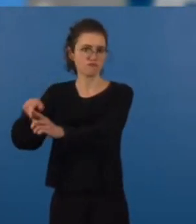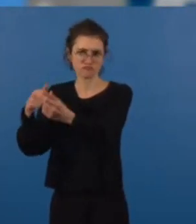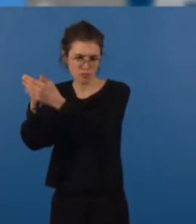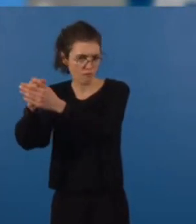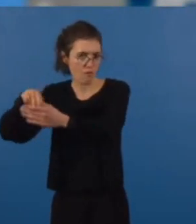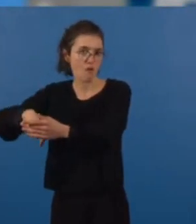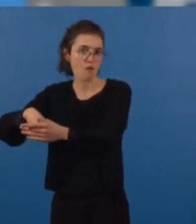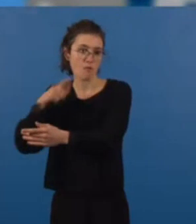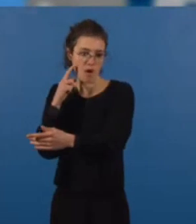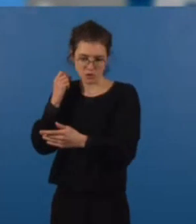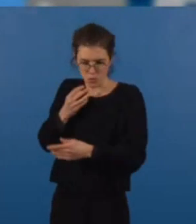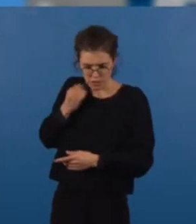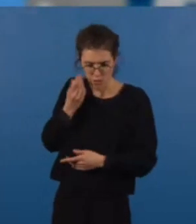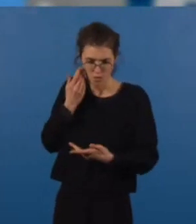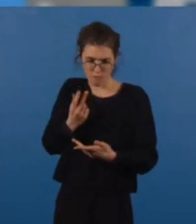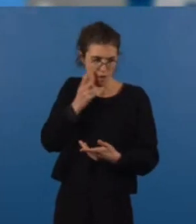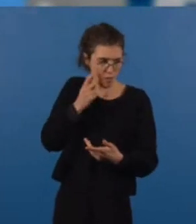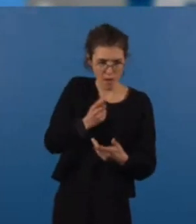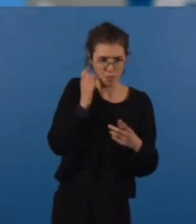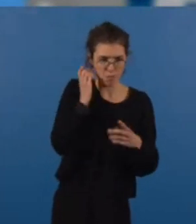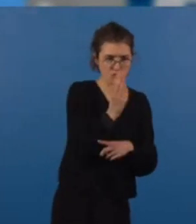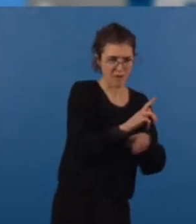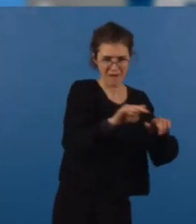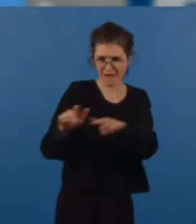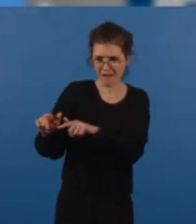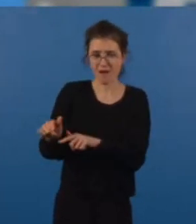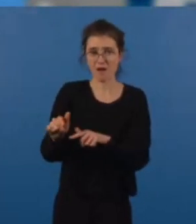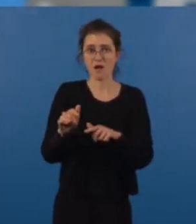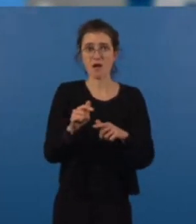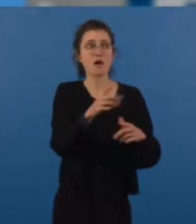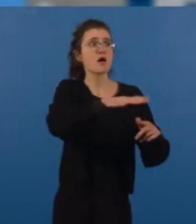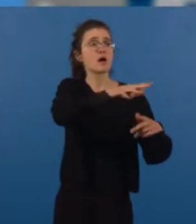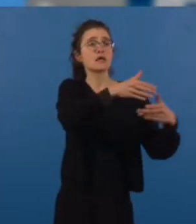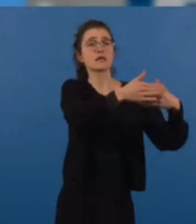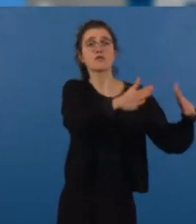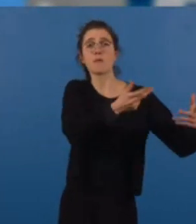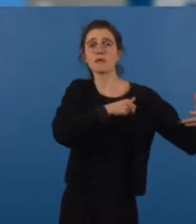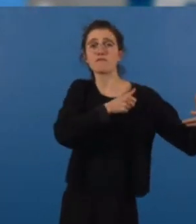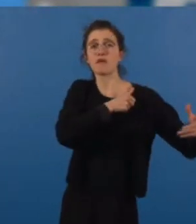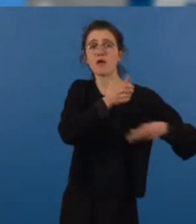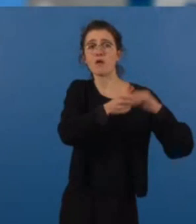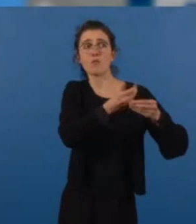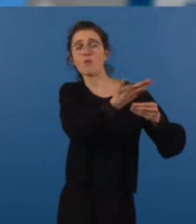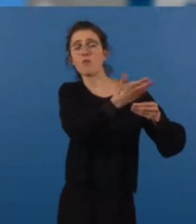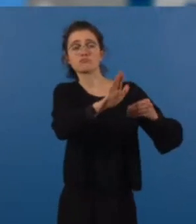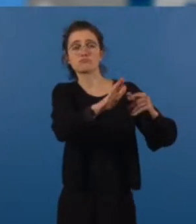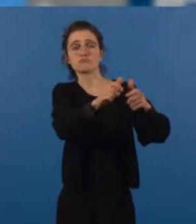plus, ni le secteur privé, ni les bailleurs ne peuvent répondre à la demande.